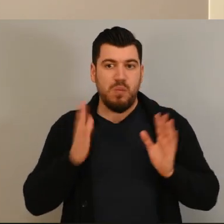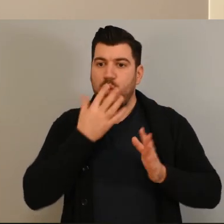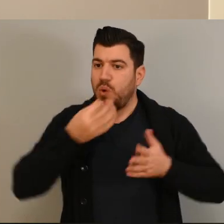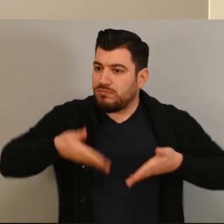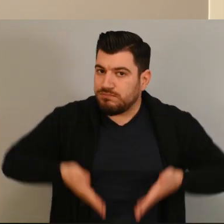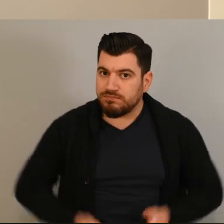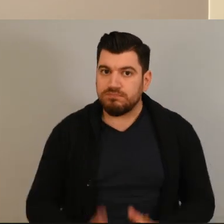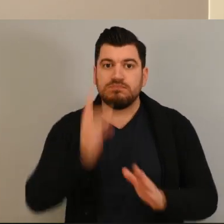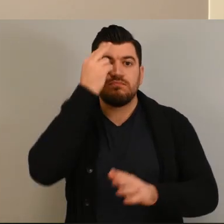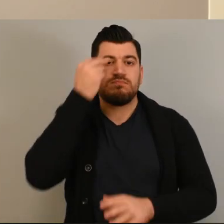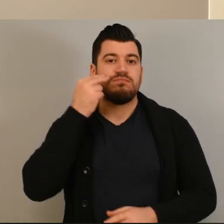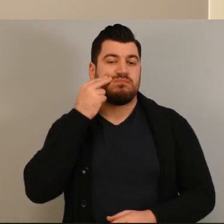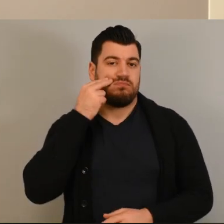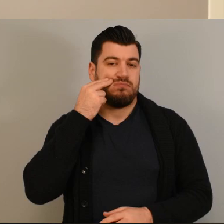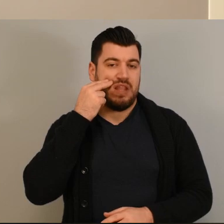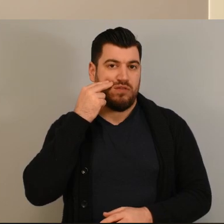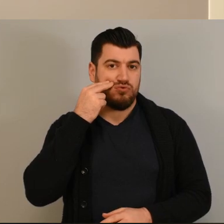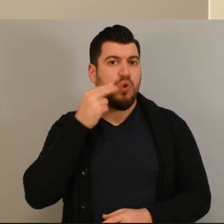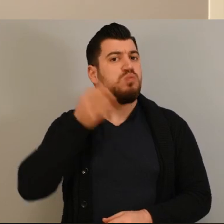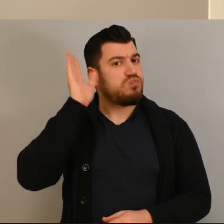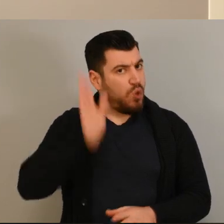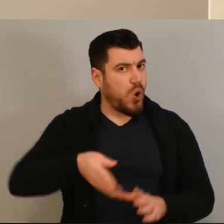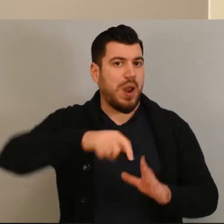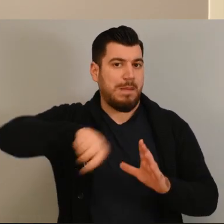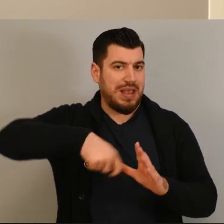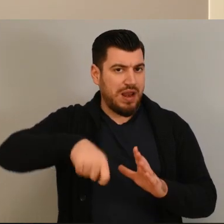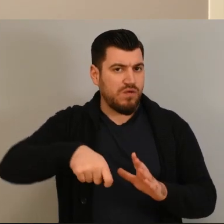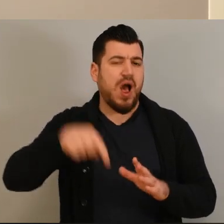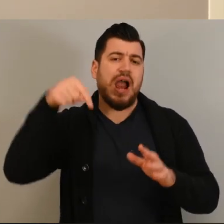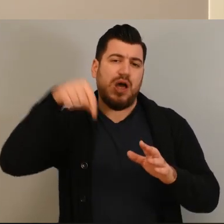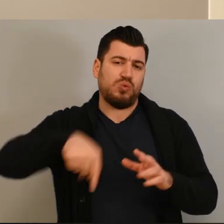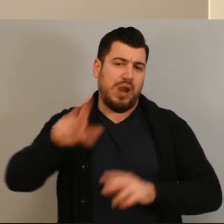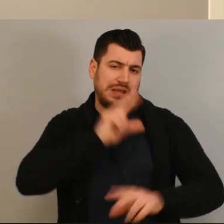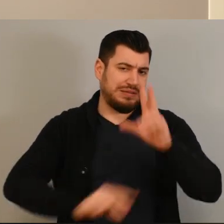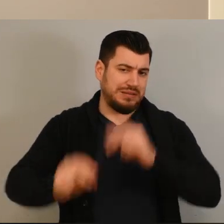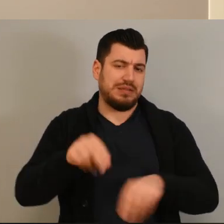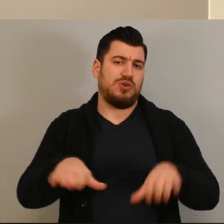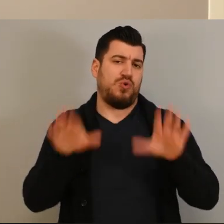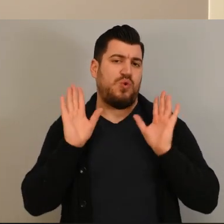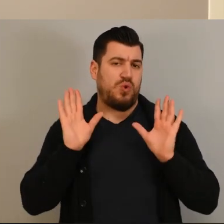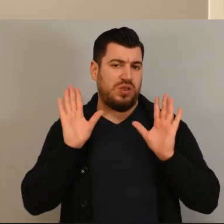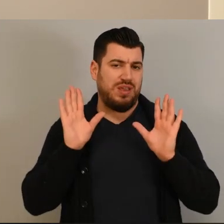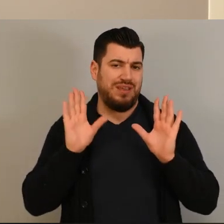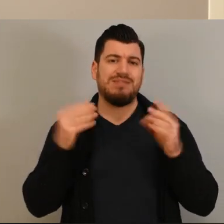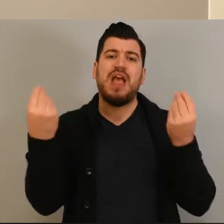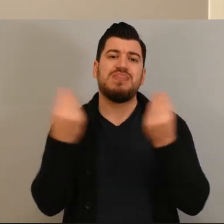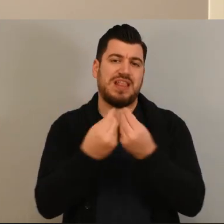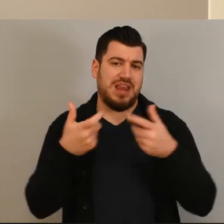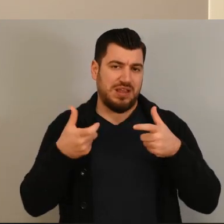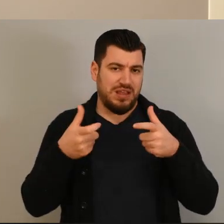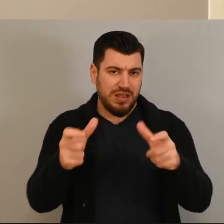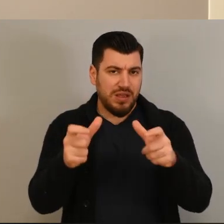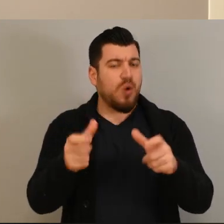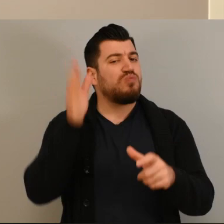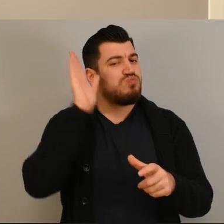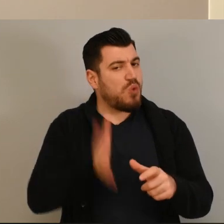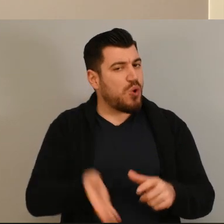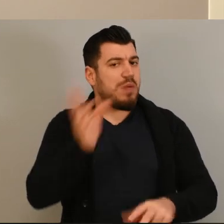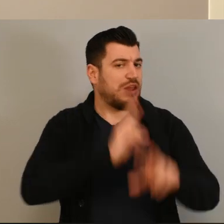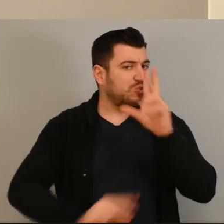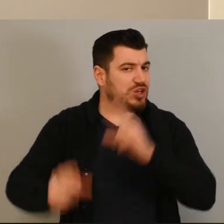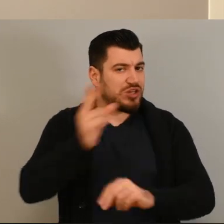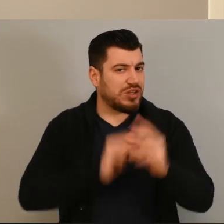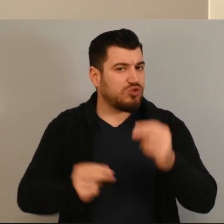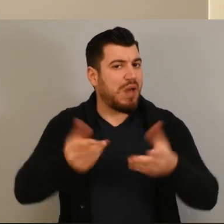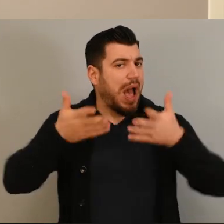χωρίς την λειτουργία της όρασης, μπορώ να μαγειρεύω, αλλά αυτό δεν αφορά το παρόν βίντεο και το παρόν κοινωνικό δελτίο. Θα το συζητήσουμε